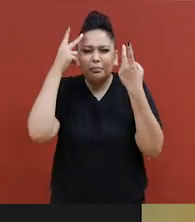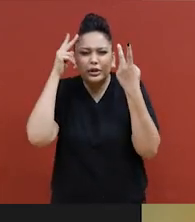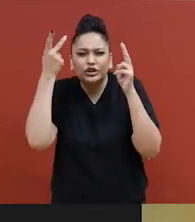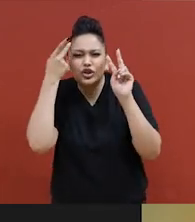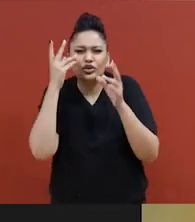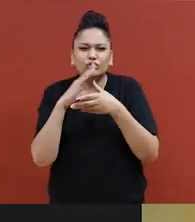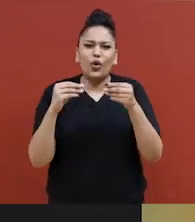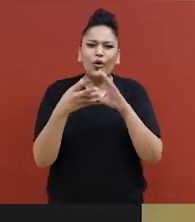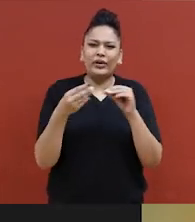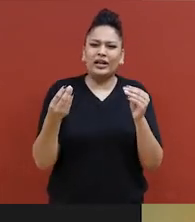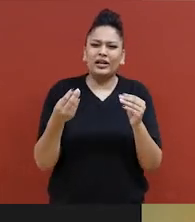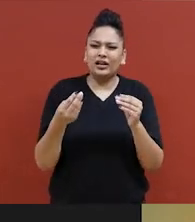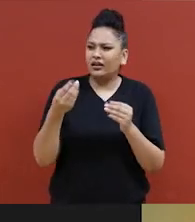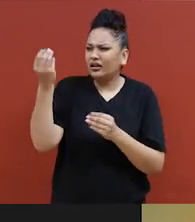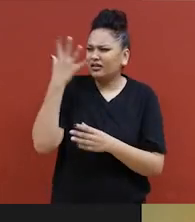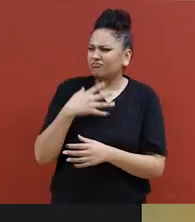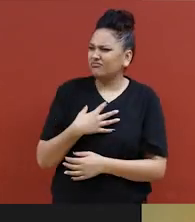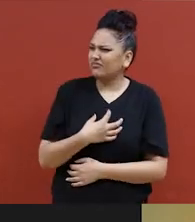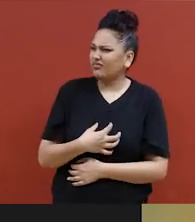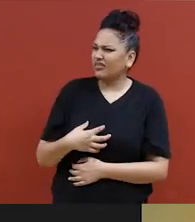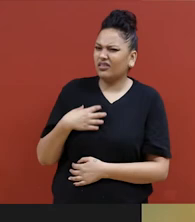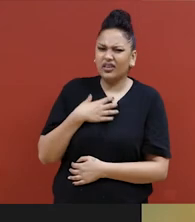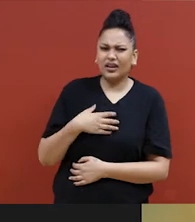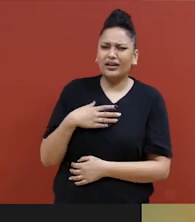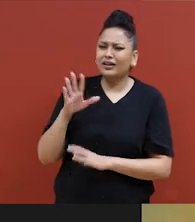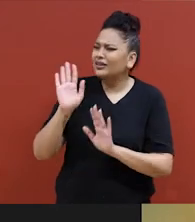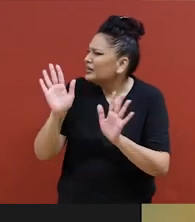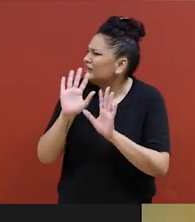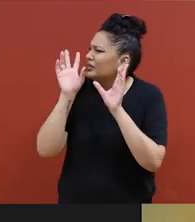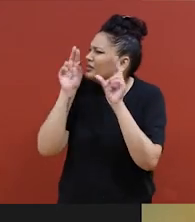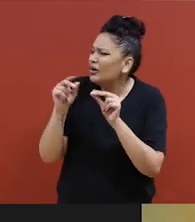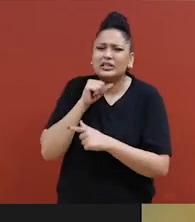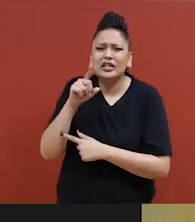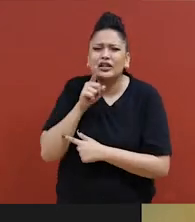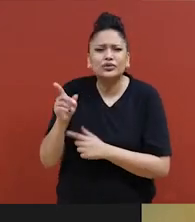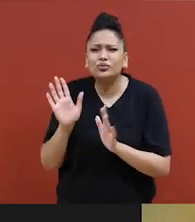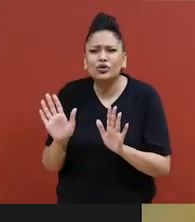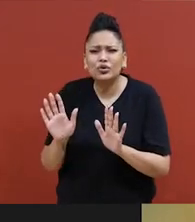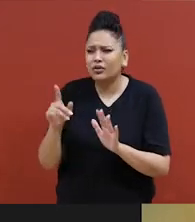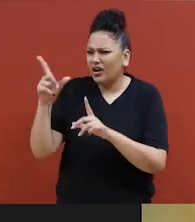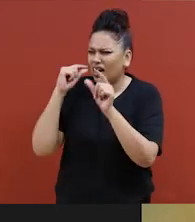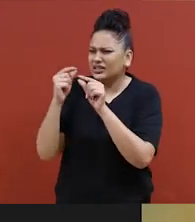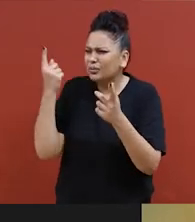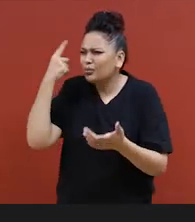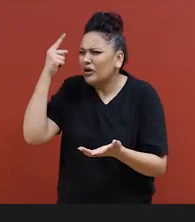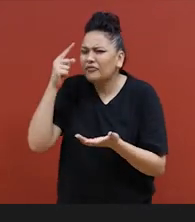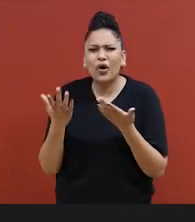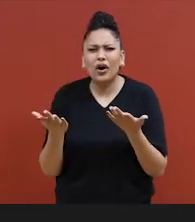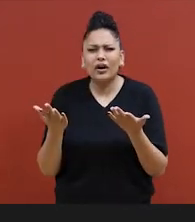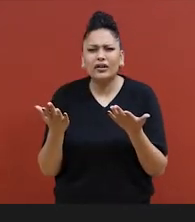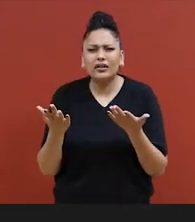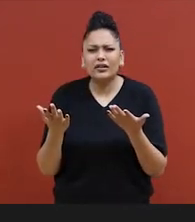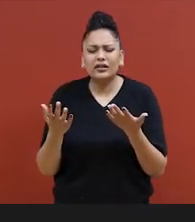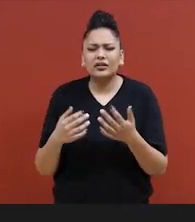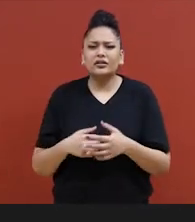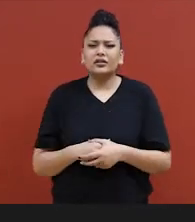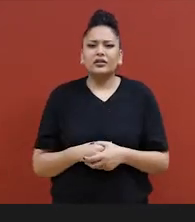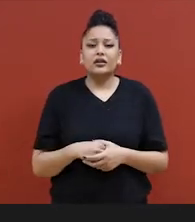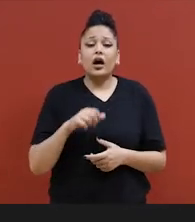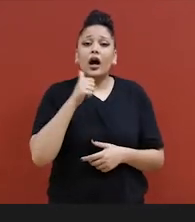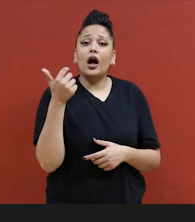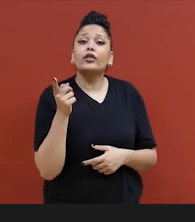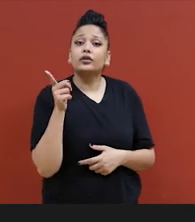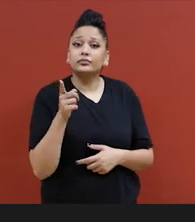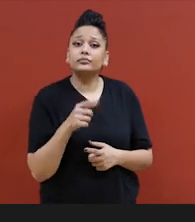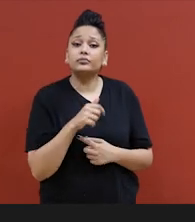et j'ai dû dire, « Non, ce n pas ce qui se passe. » Merci de me faire savoir que vous pensez de cette façon. En ce qui concerne les autres